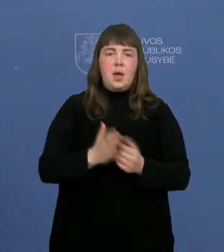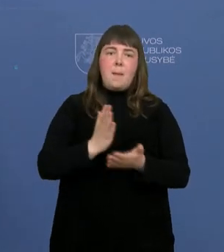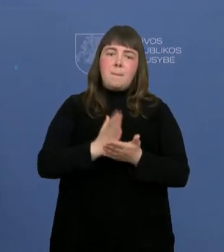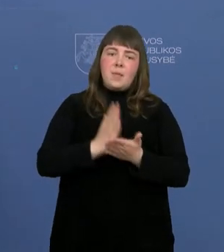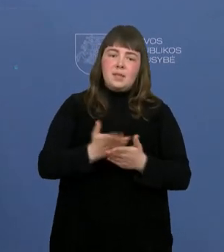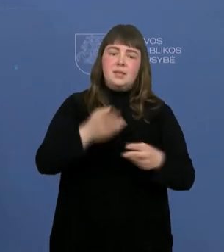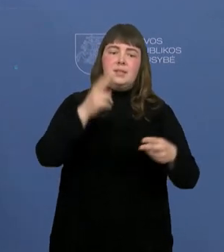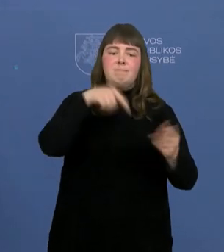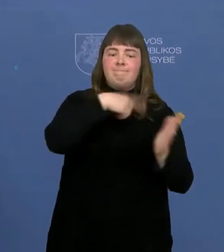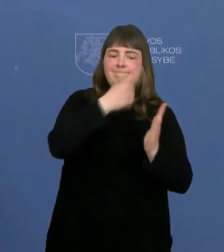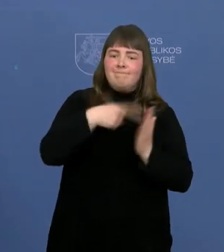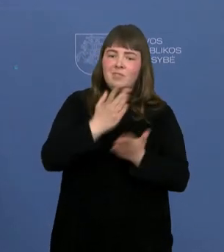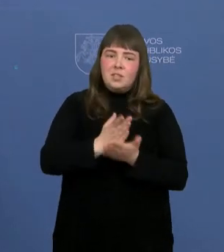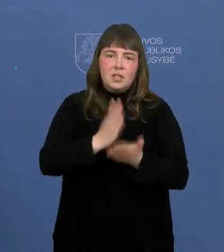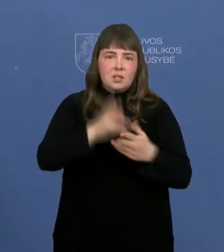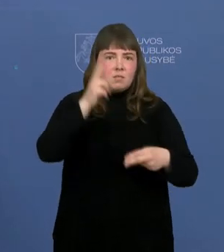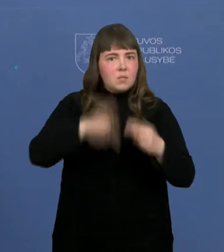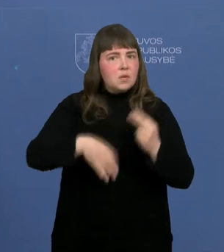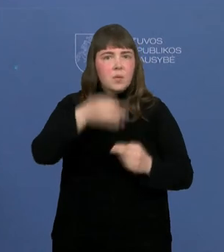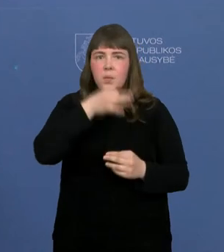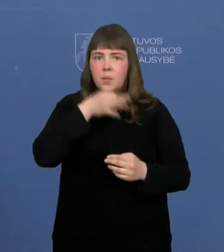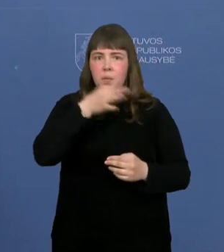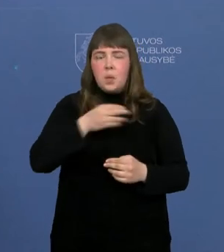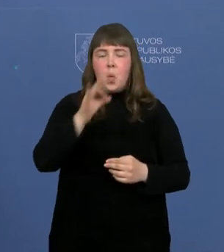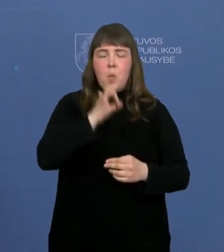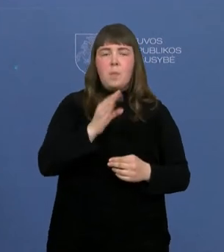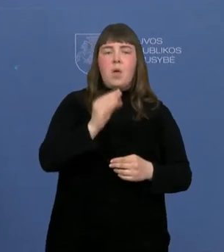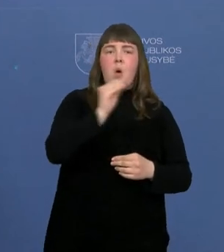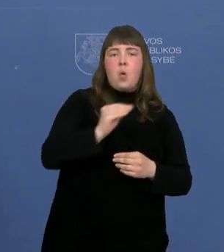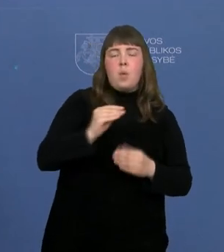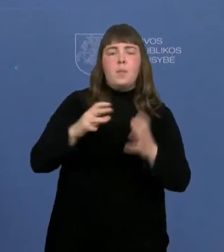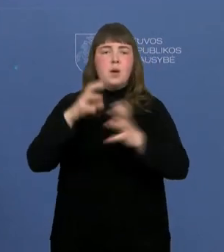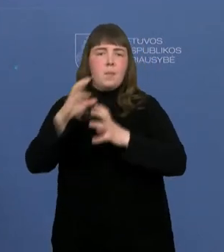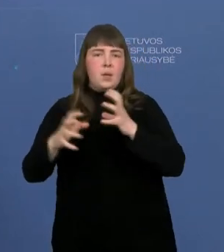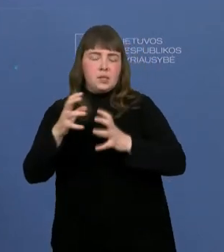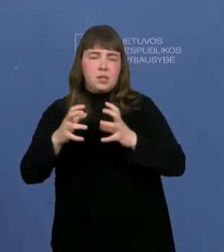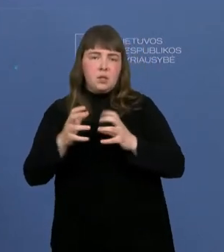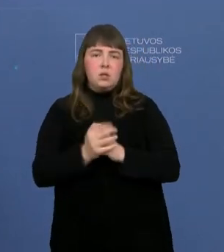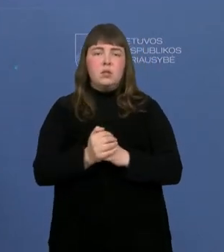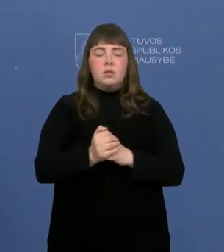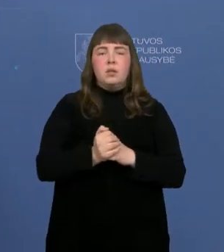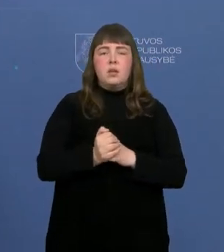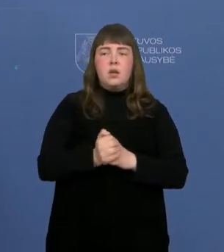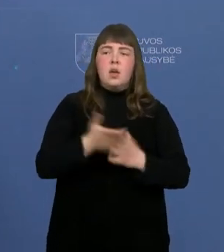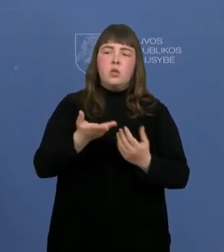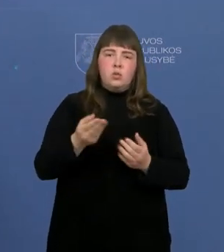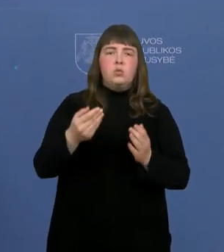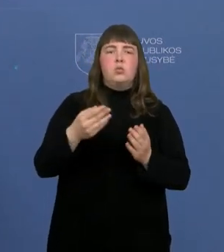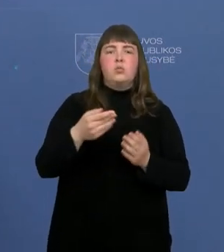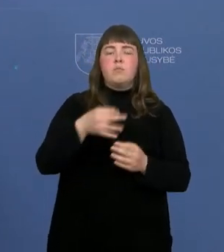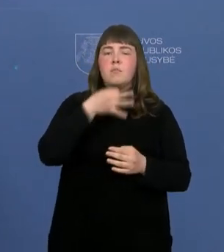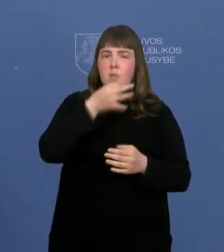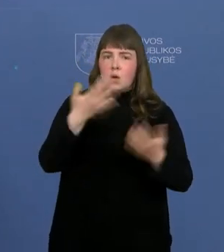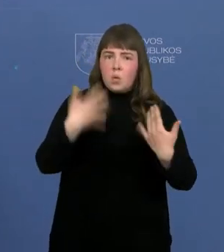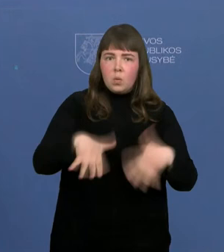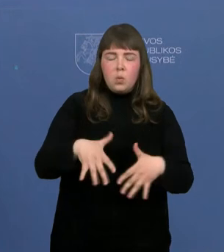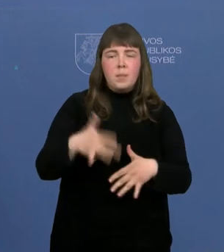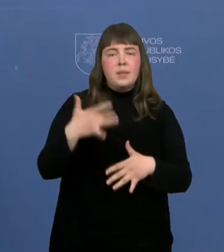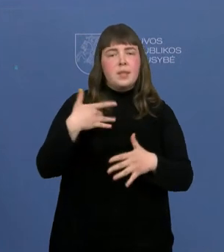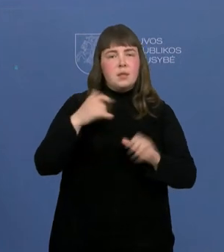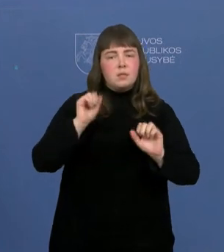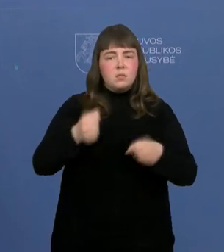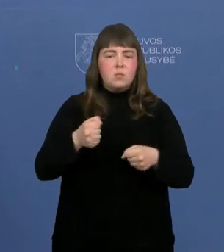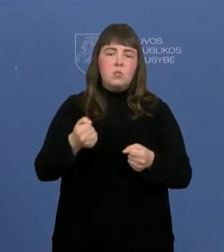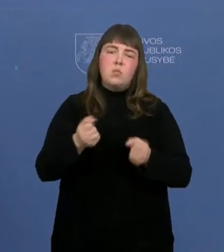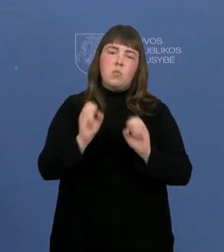neįspristi klausimai būtent dėl Europos ir pasaulio čempionatų. Jūs šiek tiek minėjote jau, ar ne? Tai gal galite dar kartą patikinti, kad bus kažkokie sprendimai ir